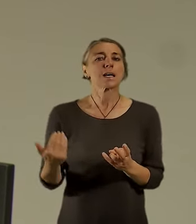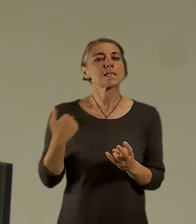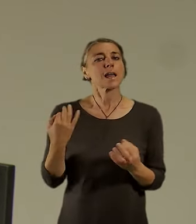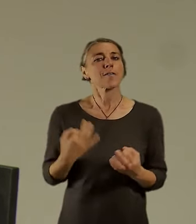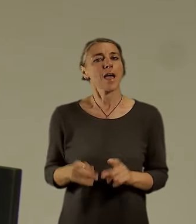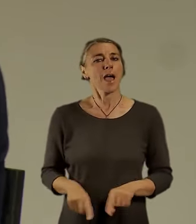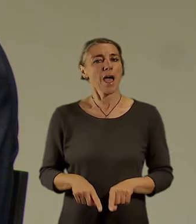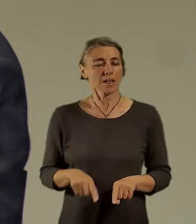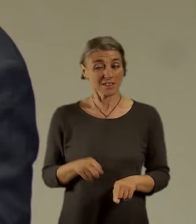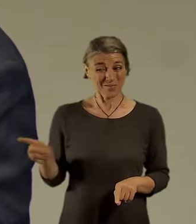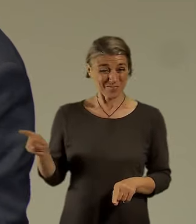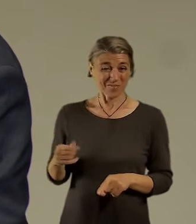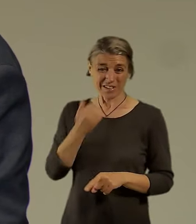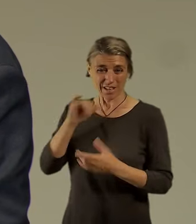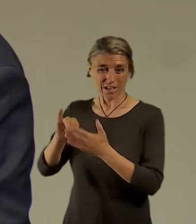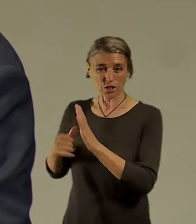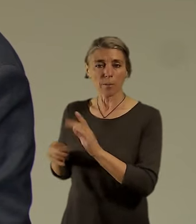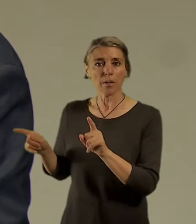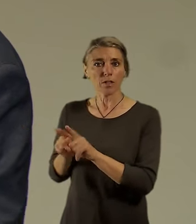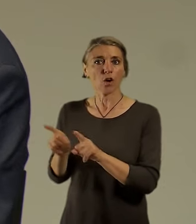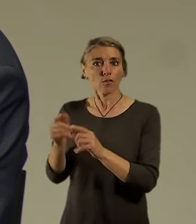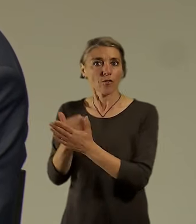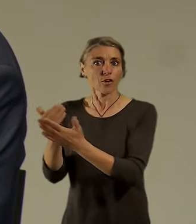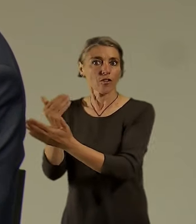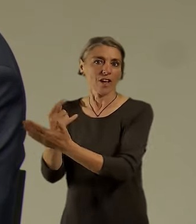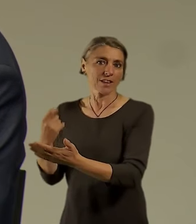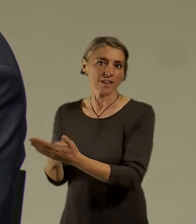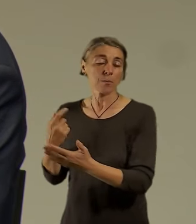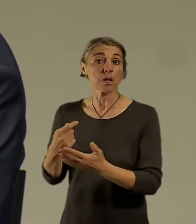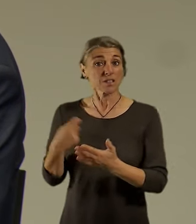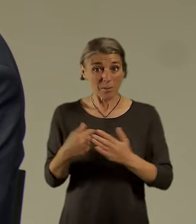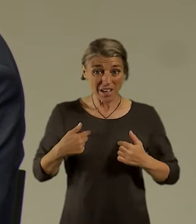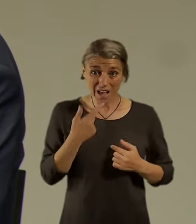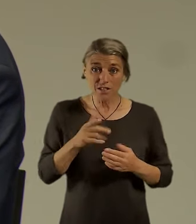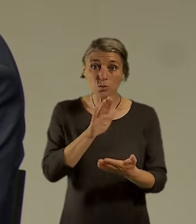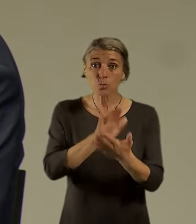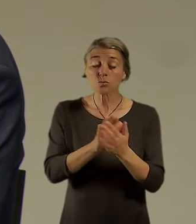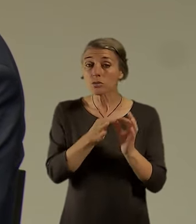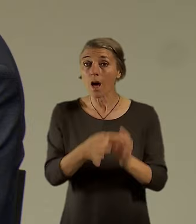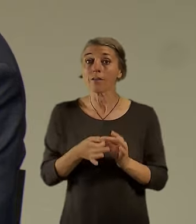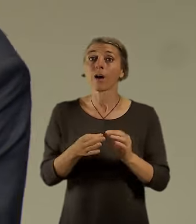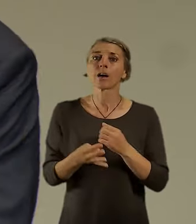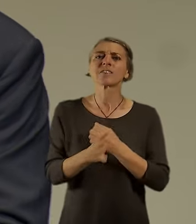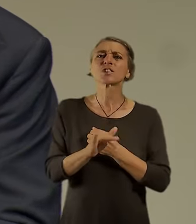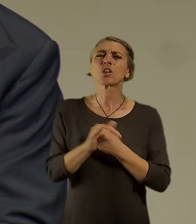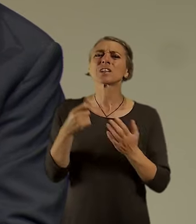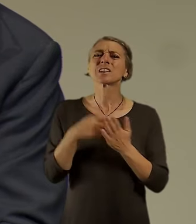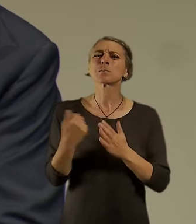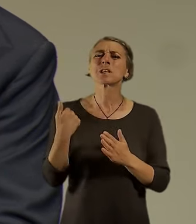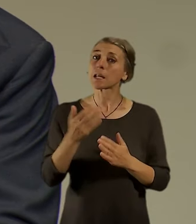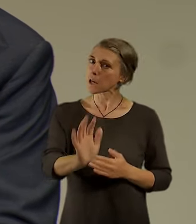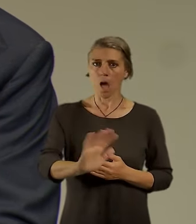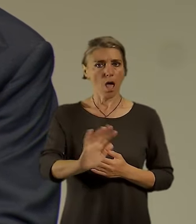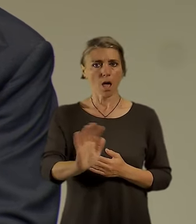ne jako ve smyslu, že chci, aby to bylo jako v 19. století, ale v tom, aby se jako hlídala ta lidská důstojnost.